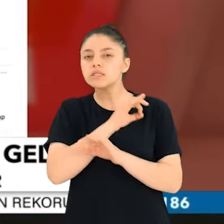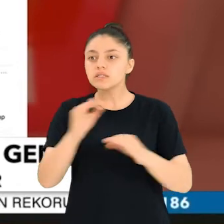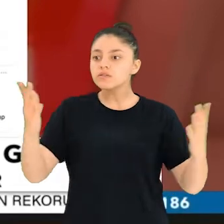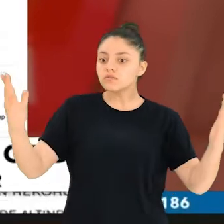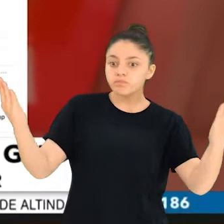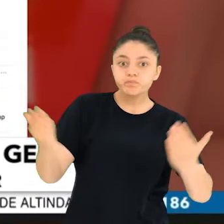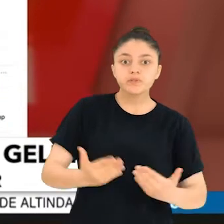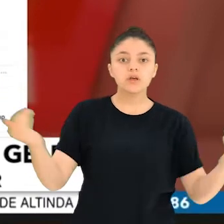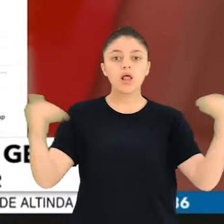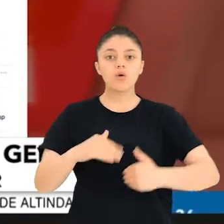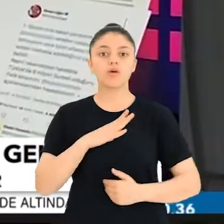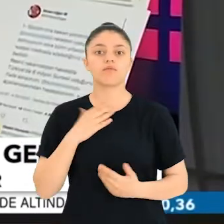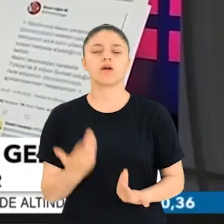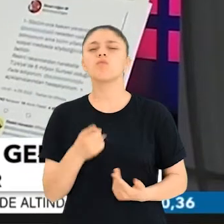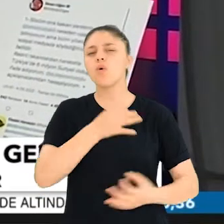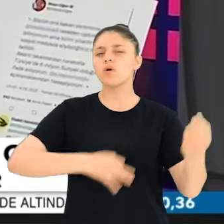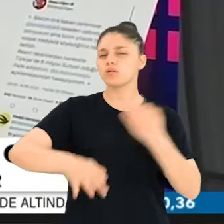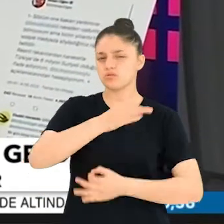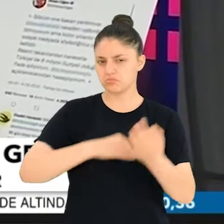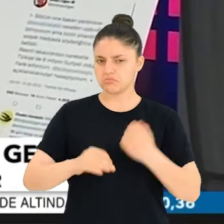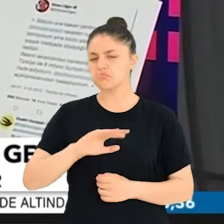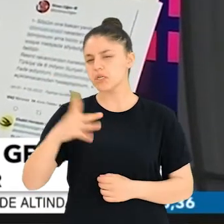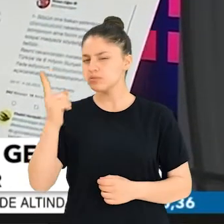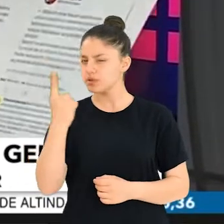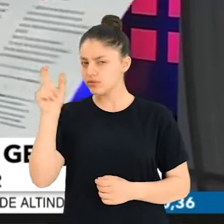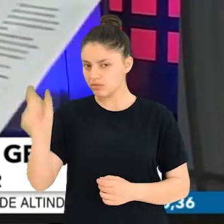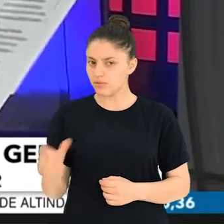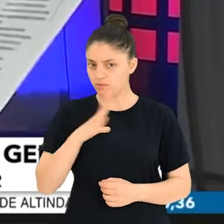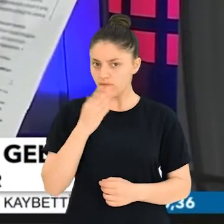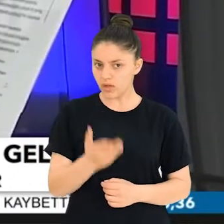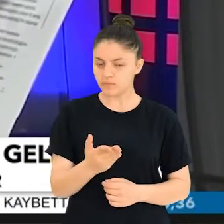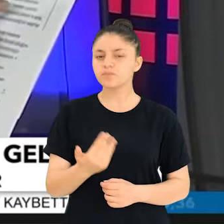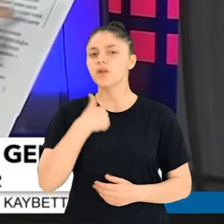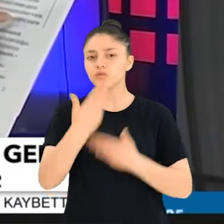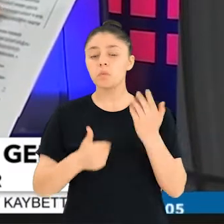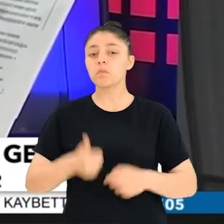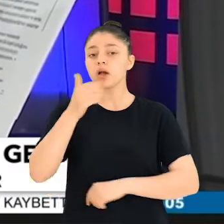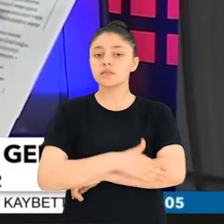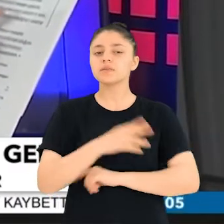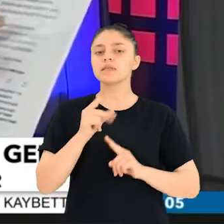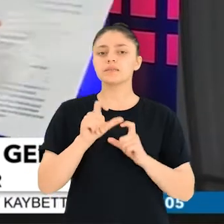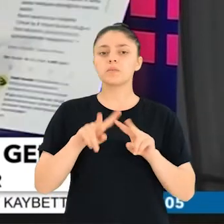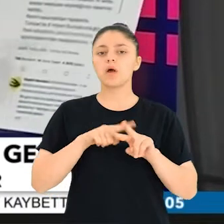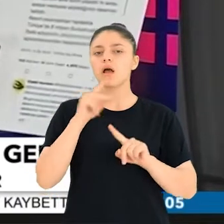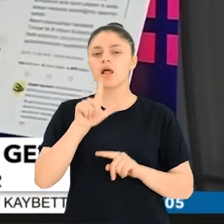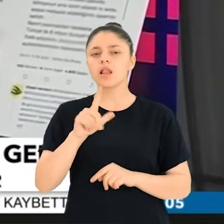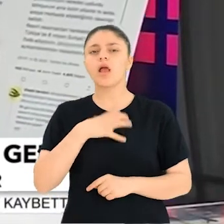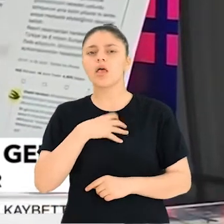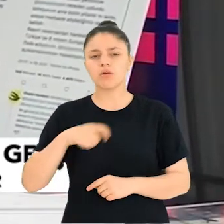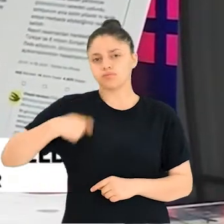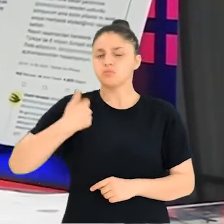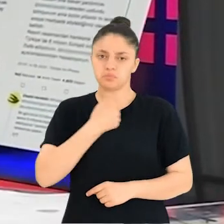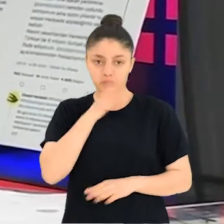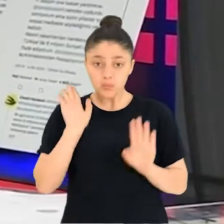hani diyorsunuz ya organizasyon mu bu? Şimdi bir başka kişi daha bu işin içerisine katıldı. Sözüme ona bakan yardımcısı İsmail Çataklı nereden uydurdu